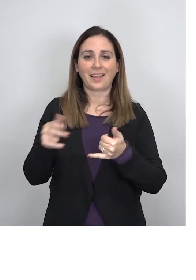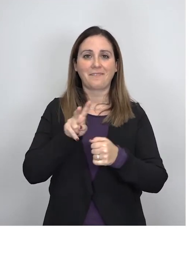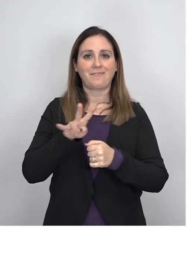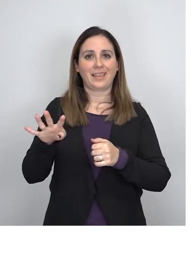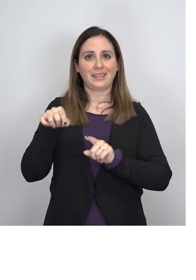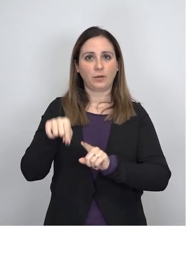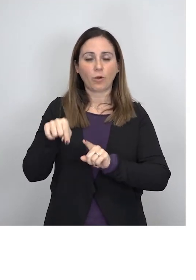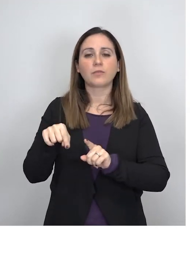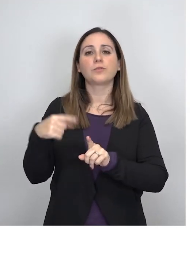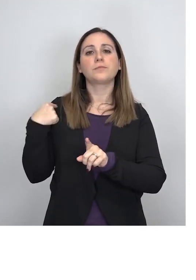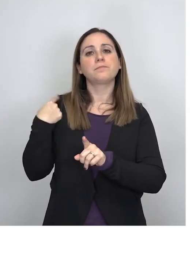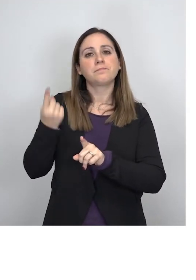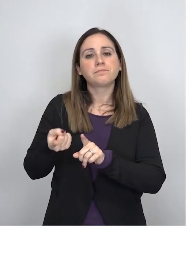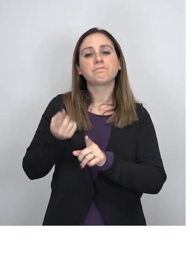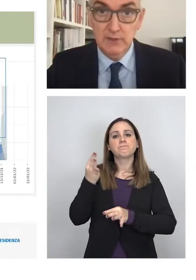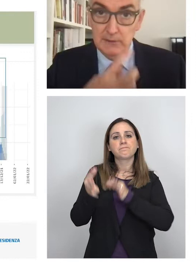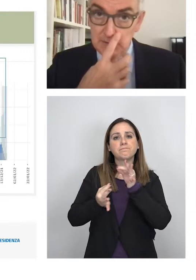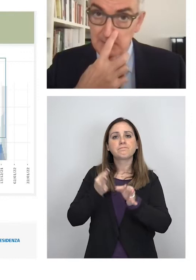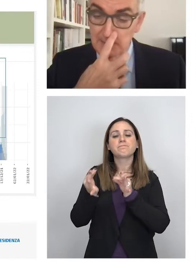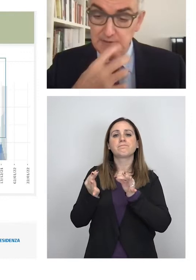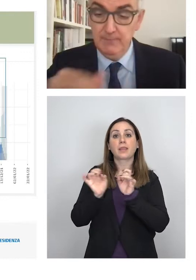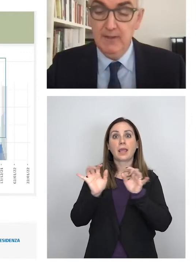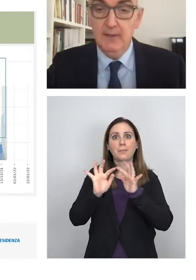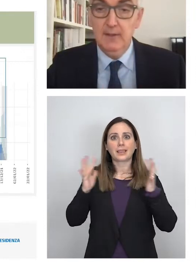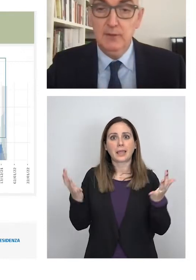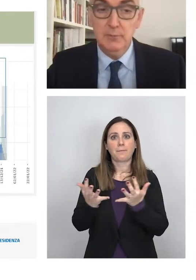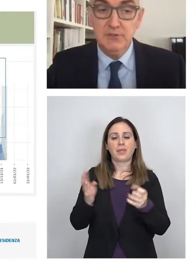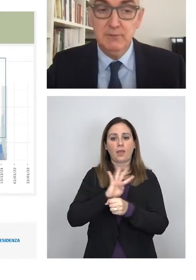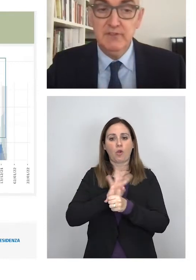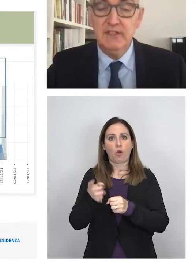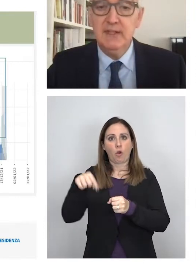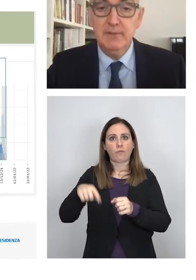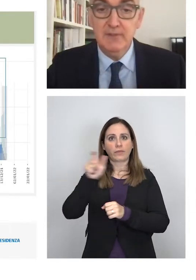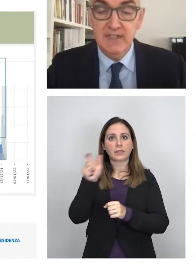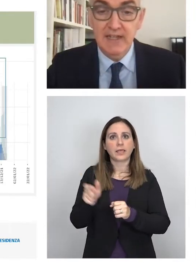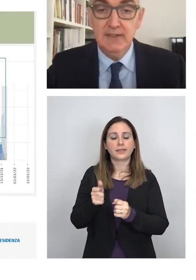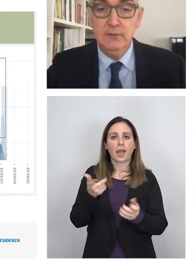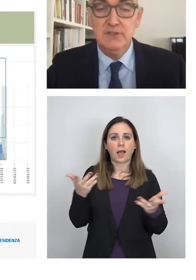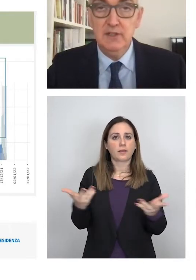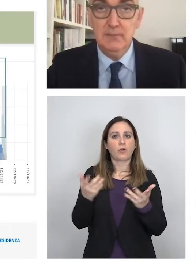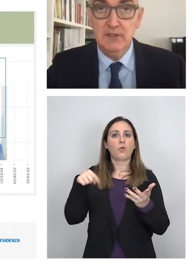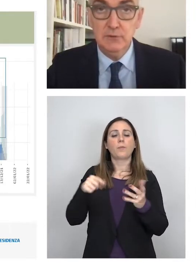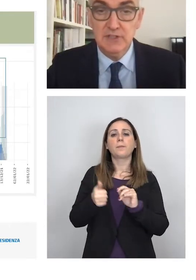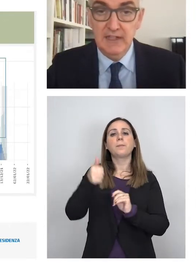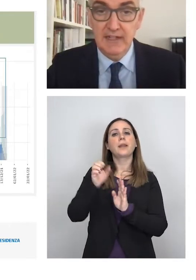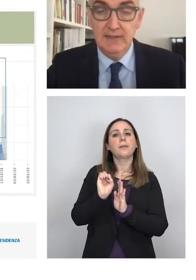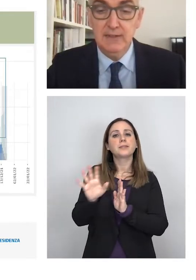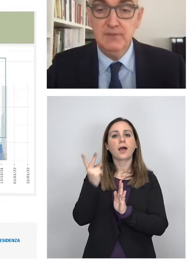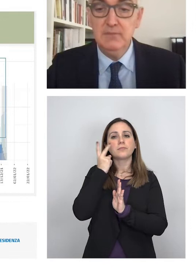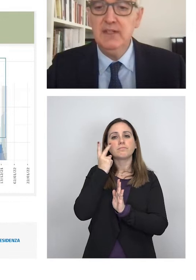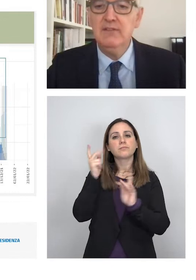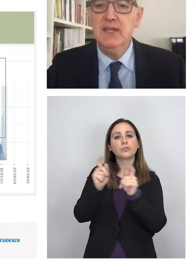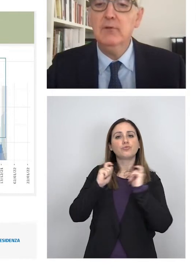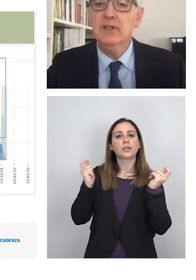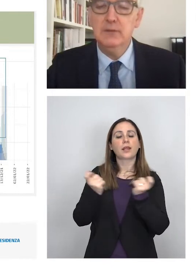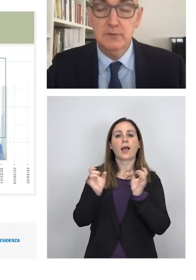sull'andamento dell'epidemia da SARS-CoV-2 nel nostro paese. Come possiamo vedere dalla prima slide, questo è'andamento generale dell